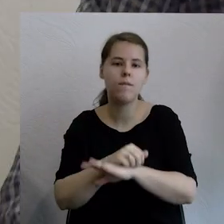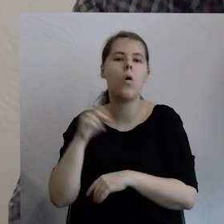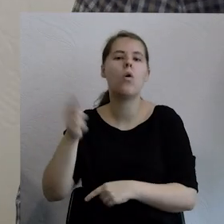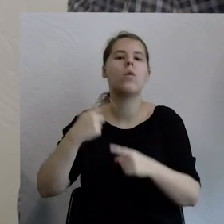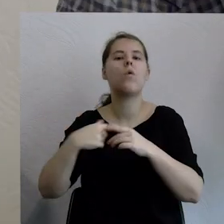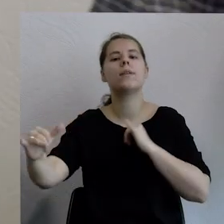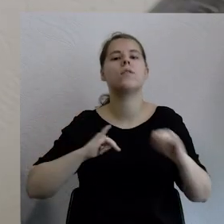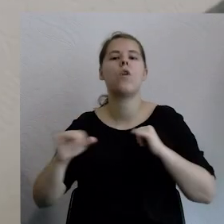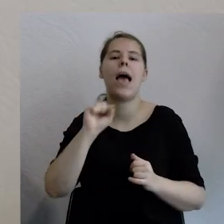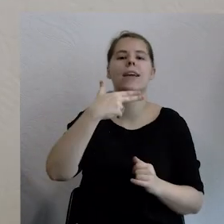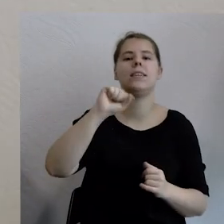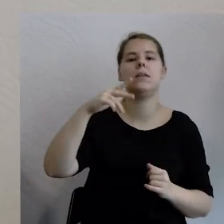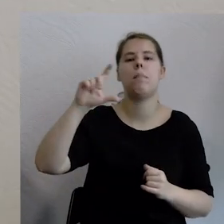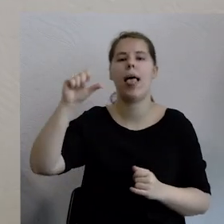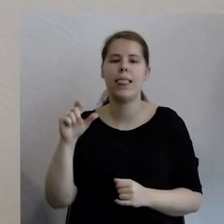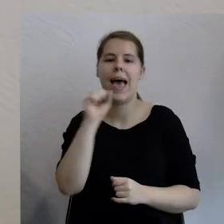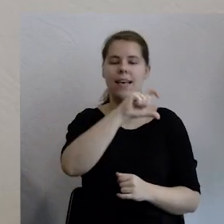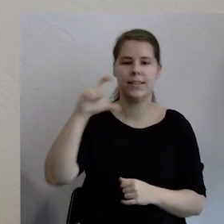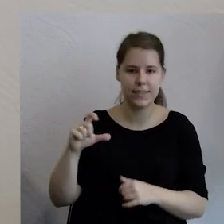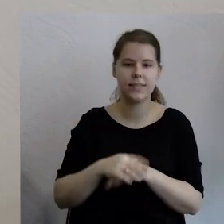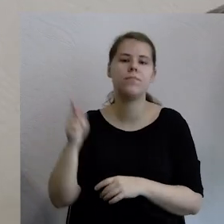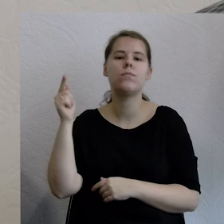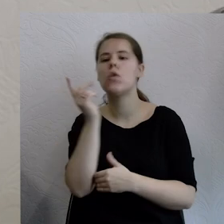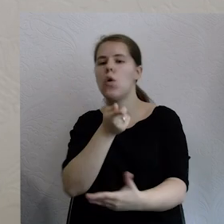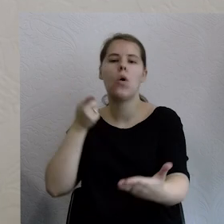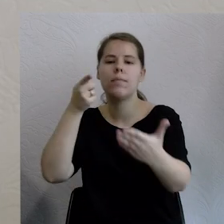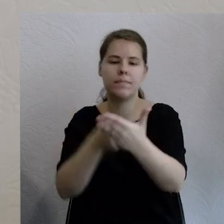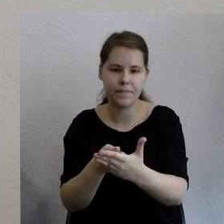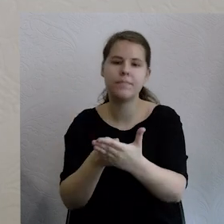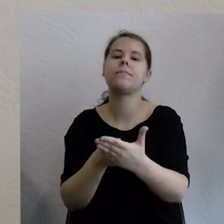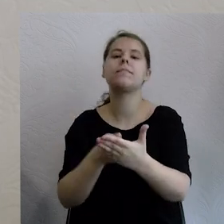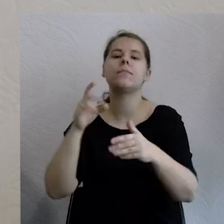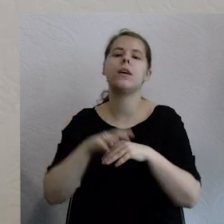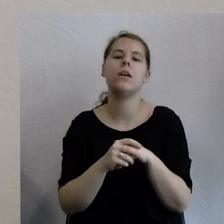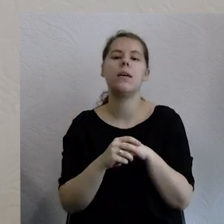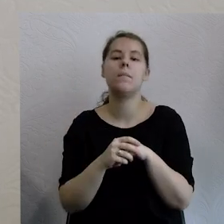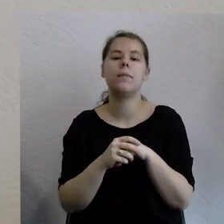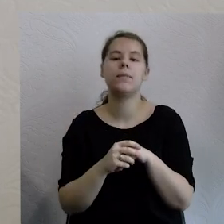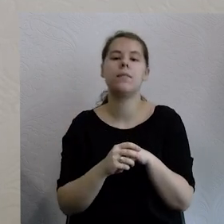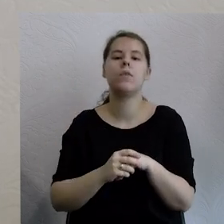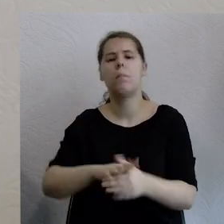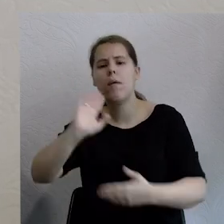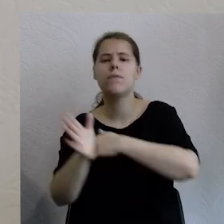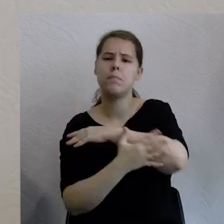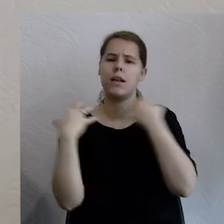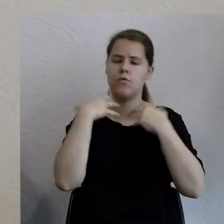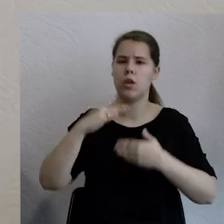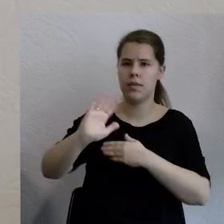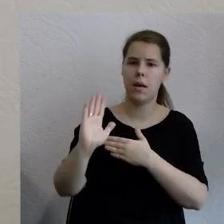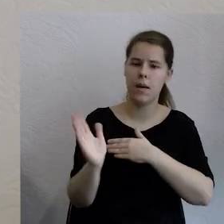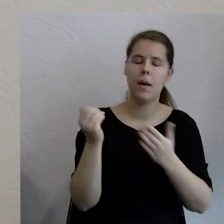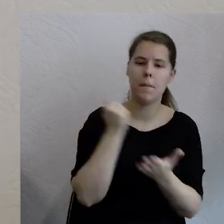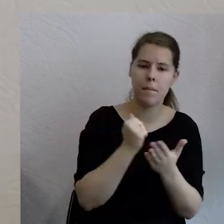Advocacy Careers, międzynarodowej organizacji zwiększającej profesjonalizację globalnego ruchu prozwierzęcego. Od początku jej istnienia